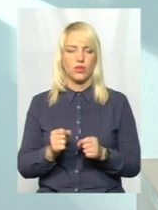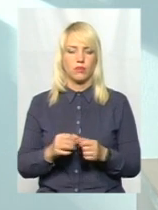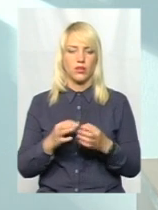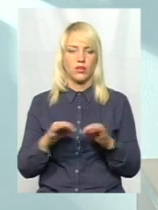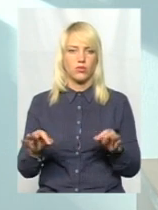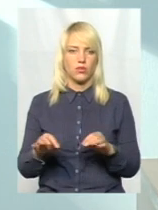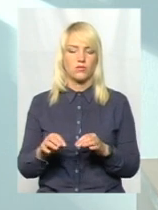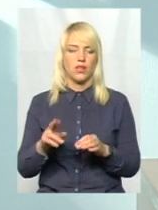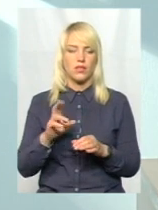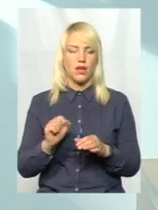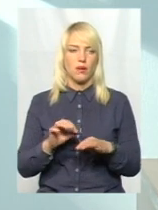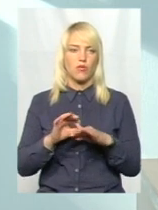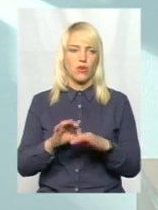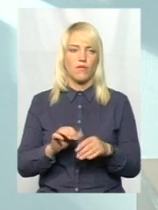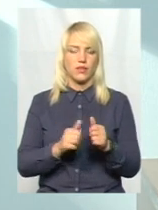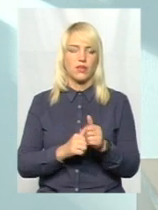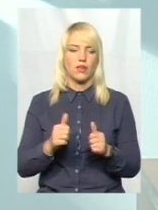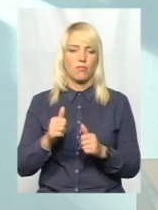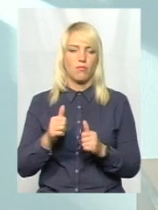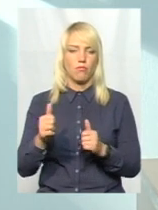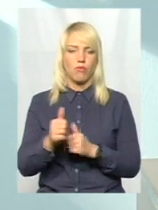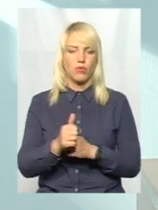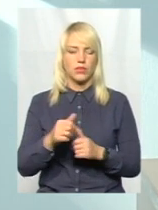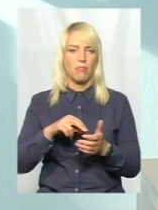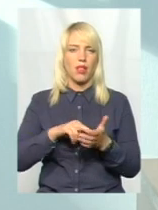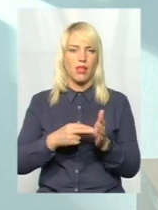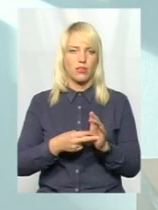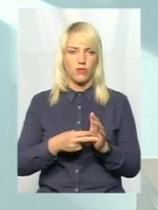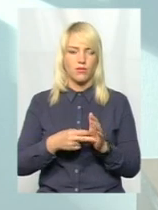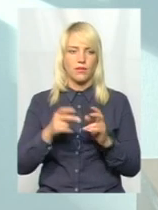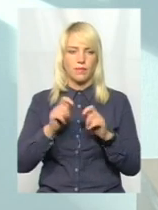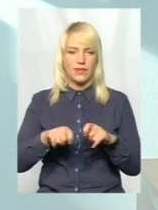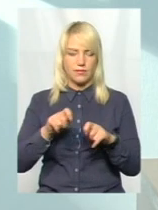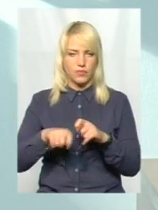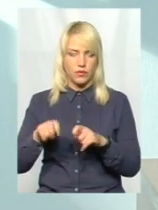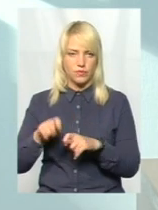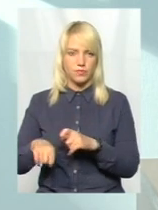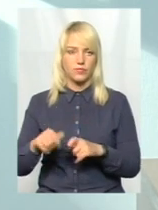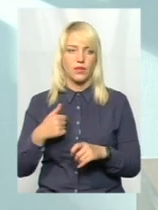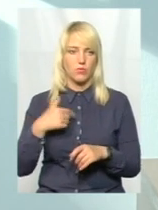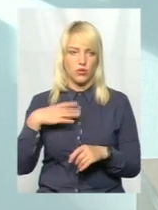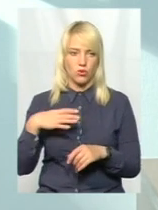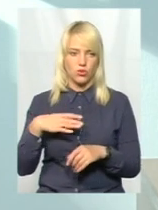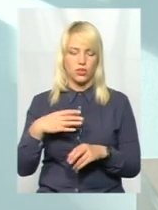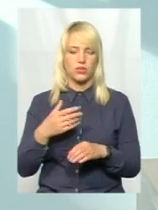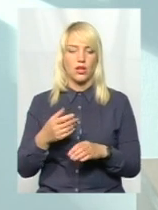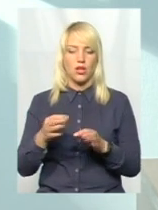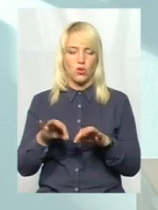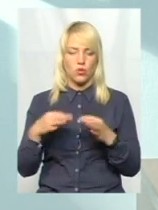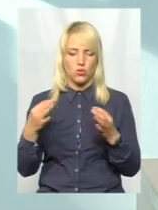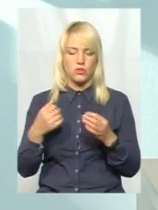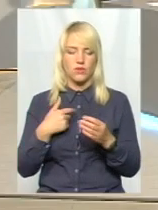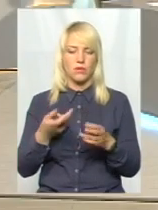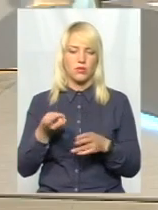проведення позапланового заходу державного контролю. Зараз ця норма скасована. Ми дочекалися дозволу і пішли на інспектування, виявили ряд